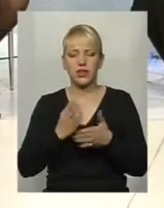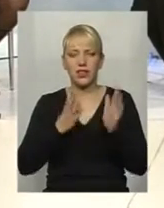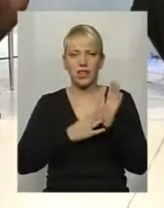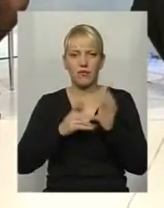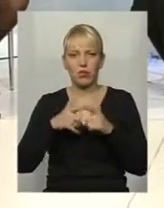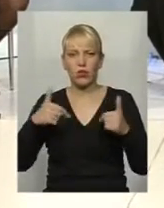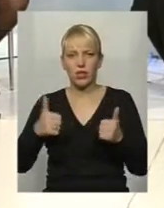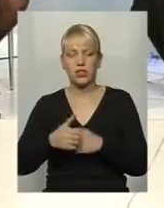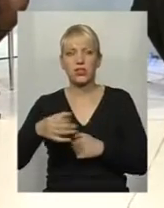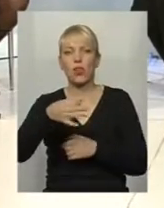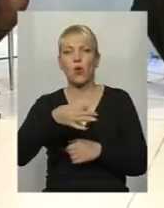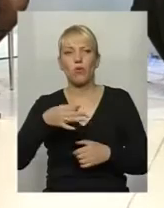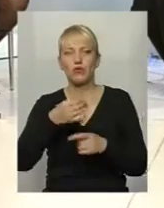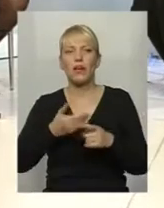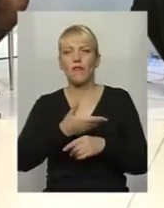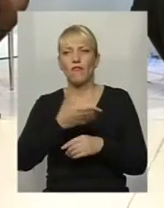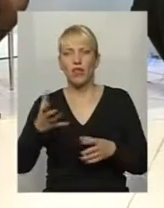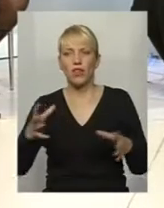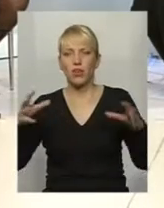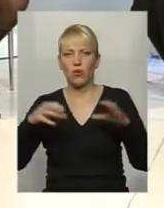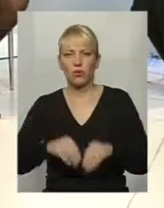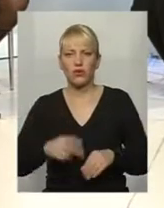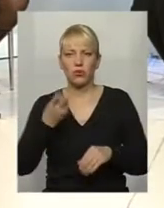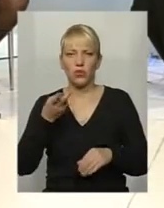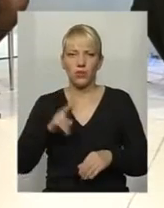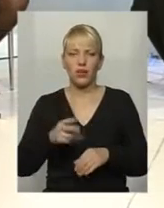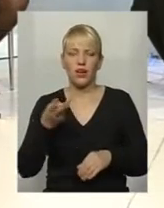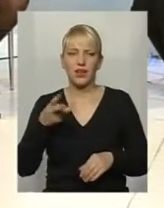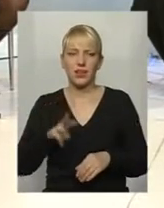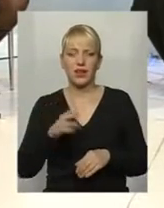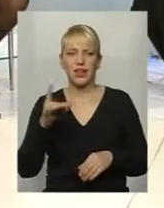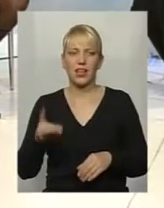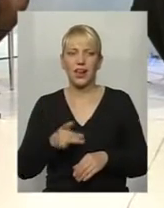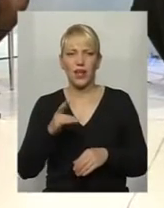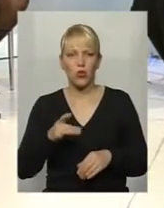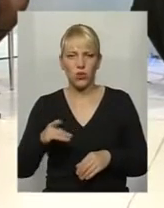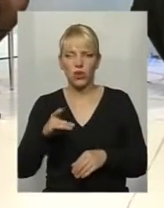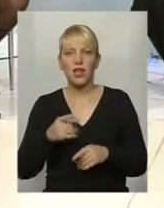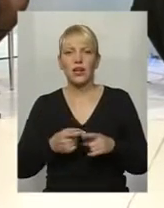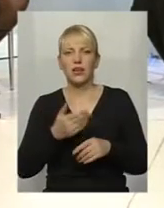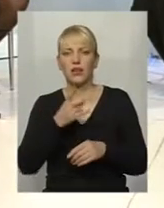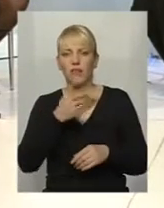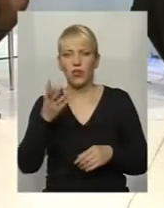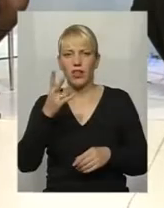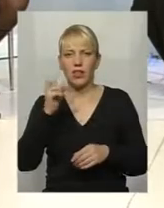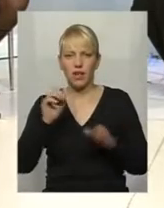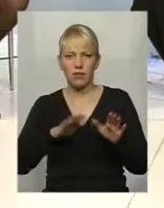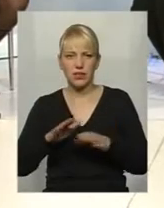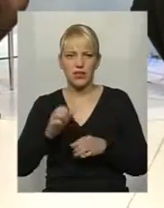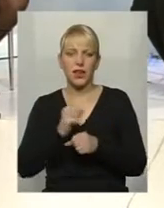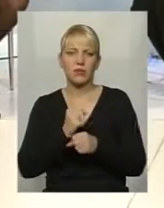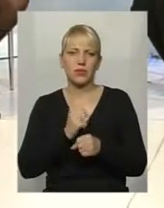в області, вони об'єдуть по два-три райони. І, звичайно, вони теж на місцях працюють з владою,